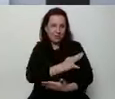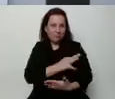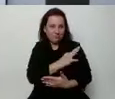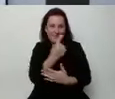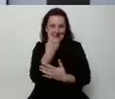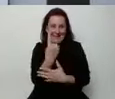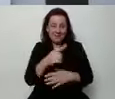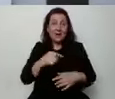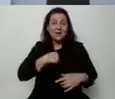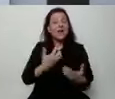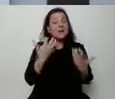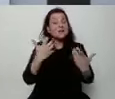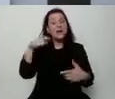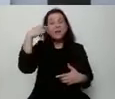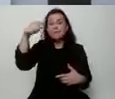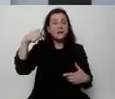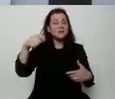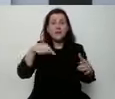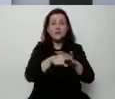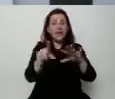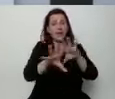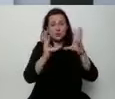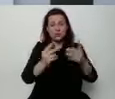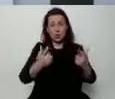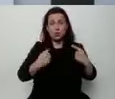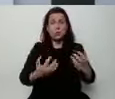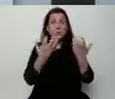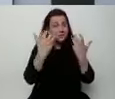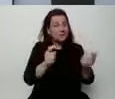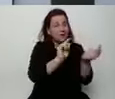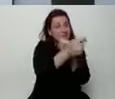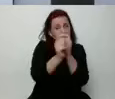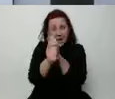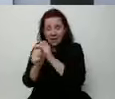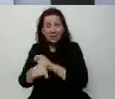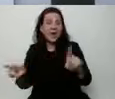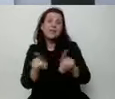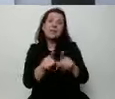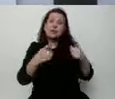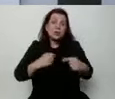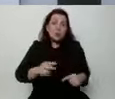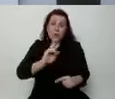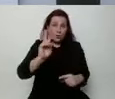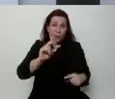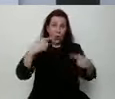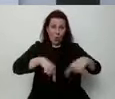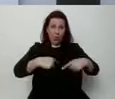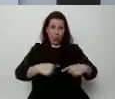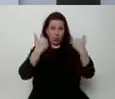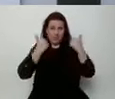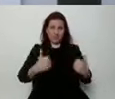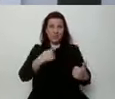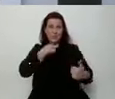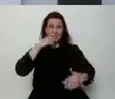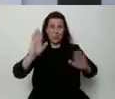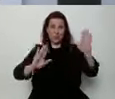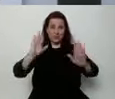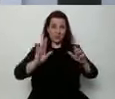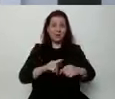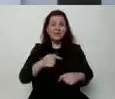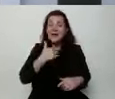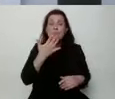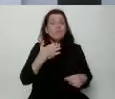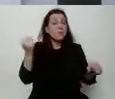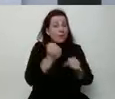chcę być prezydentem wszystkich tych, którzy chcą zmiany, ale również wszystkich tych, którzy na mnie nie zagłosują. Ja mówię na serio o